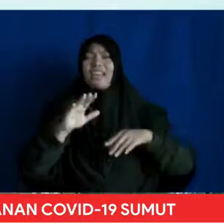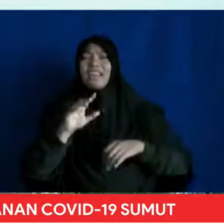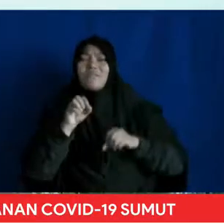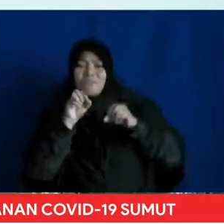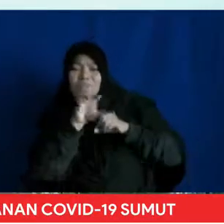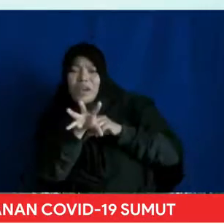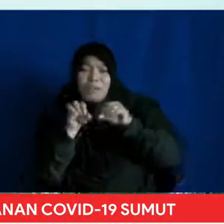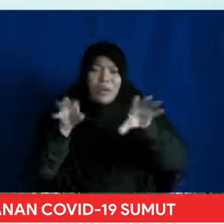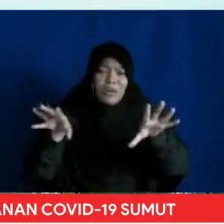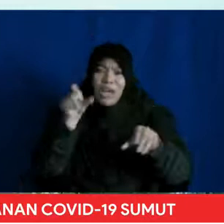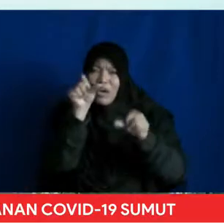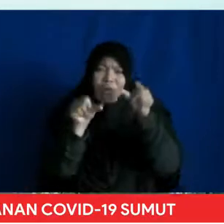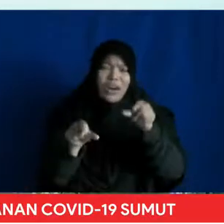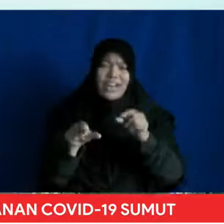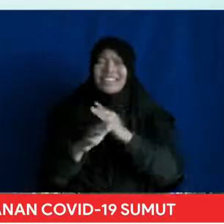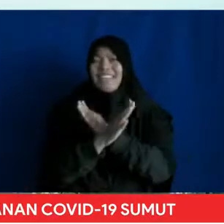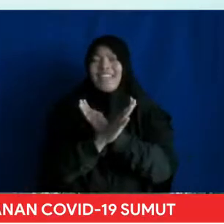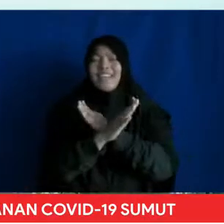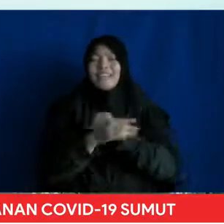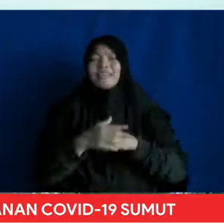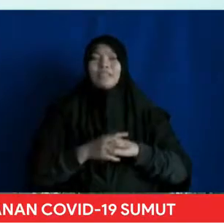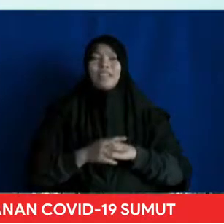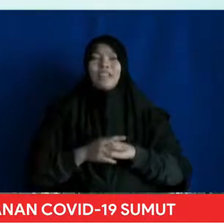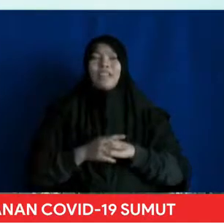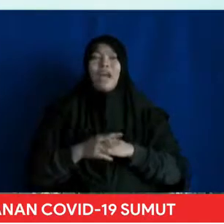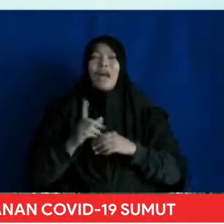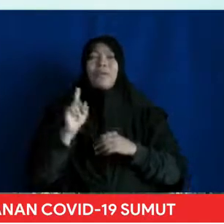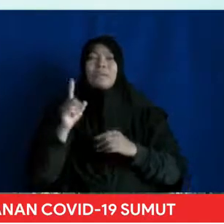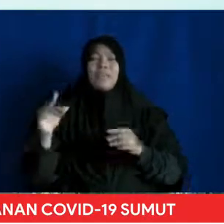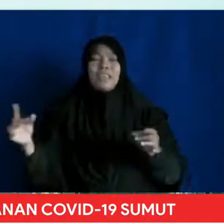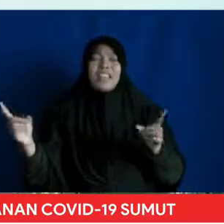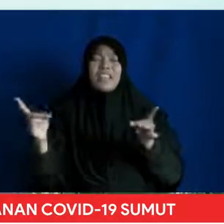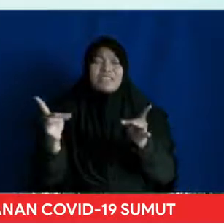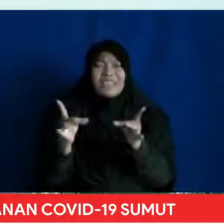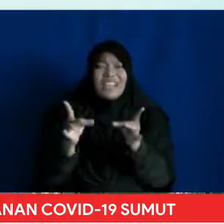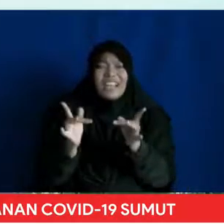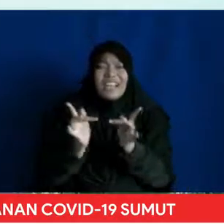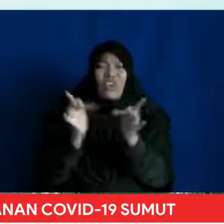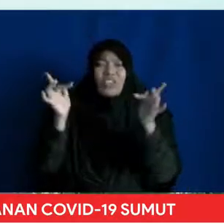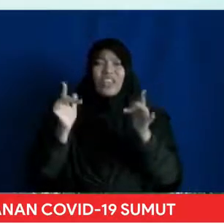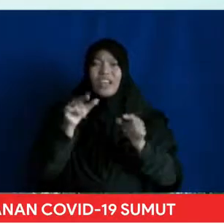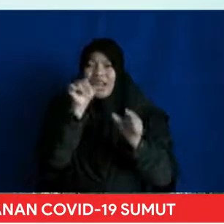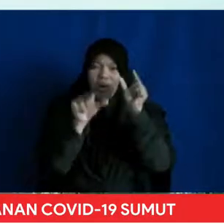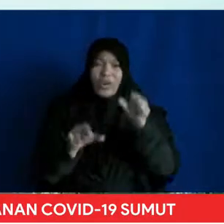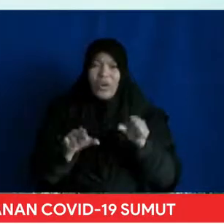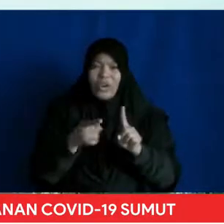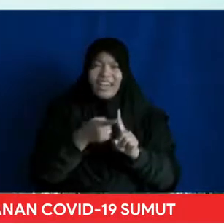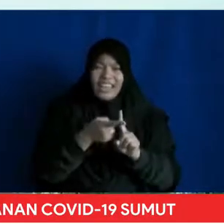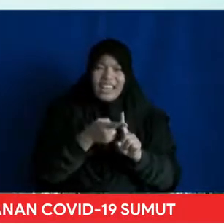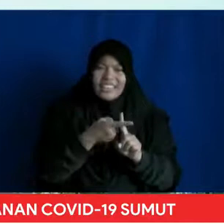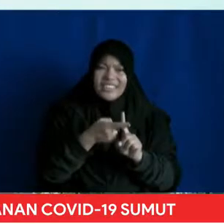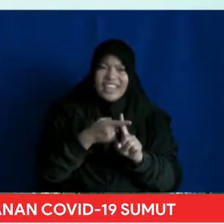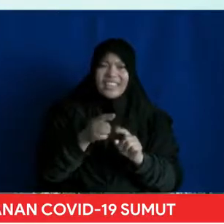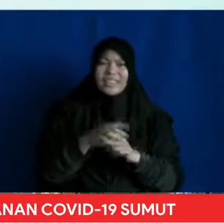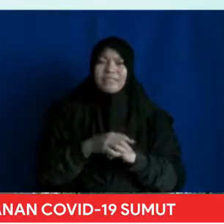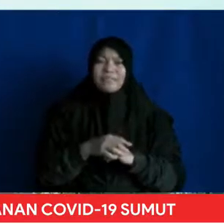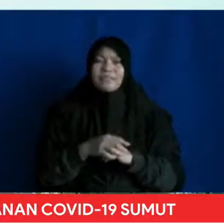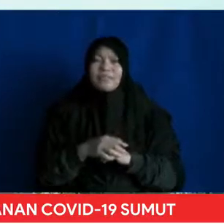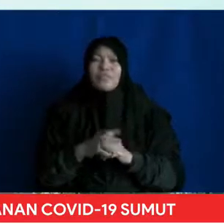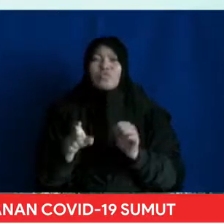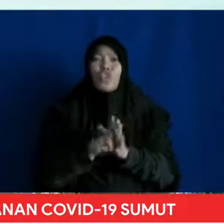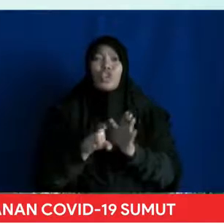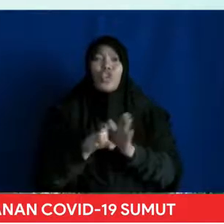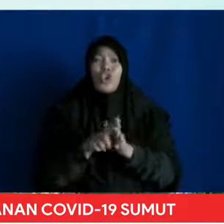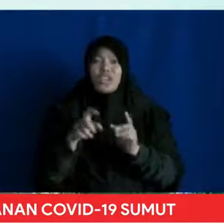sangat mungkin kita bertemu dan terpaksa kontak dengan orang tanpa gejala Atau orang dengan gejala ringan Di terminal, di